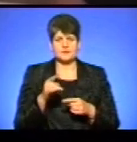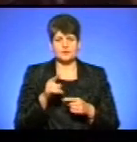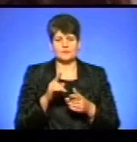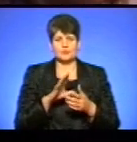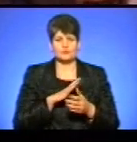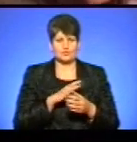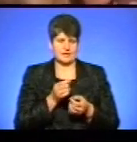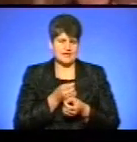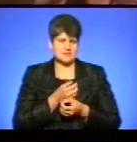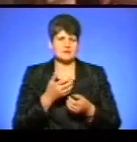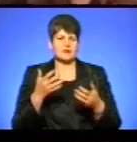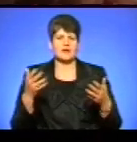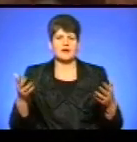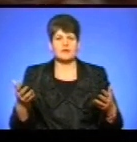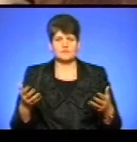якась сакрава».